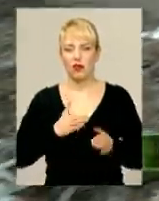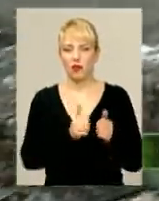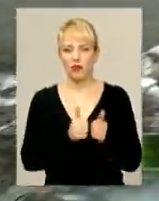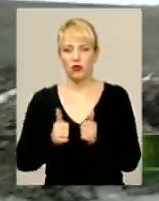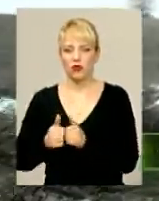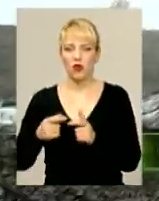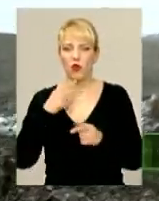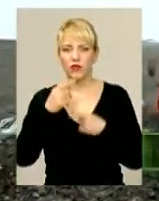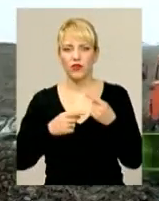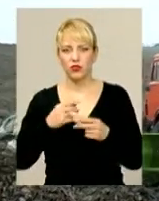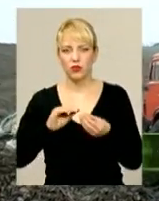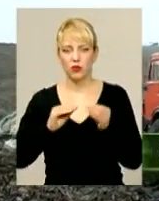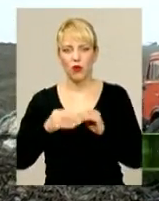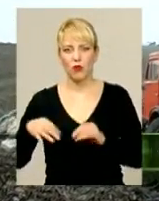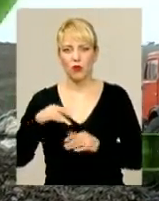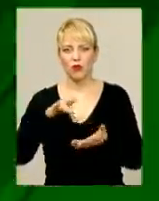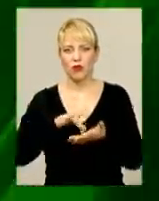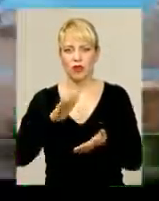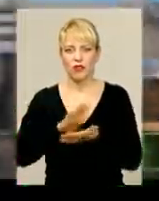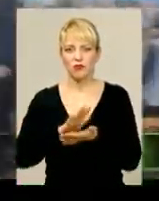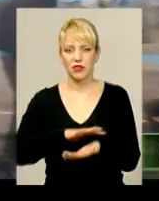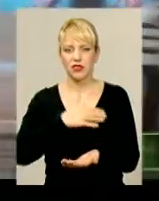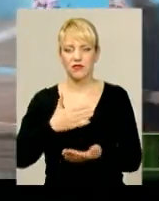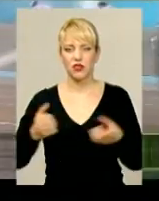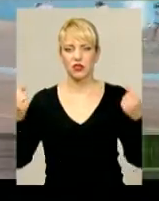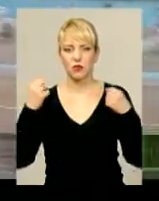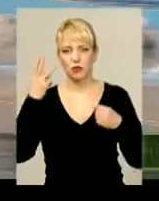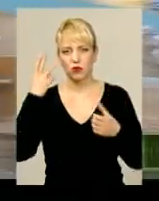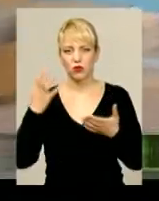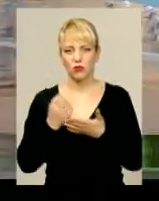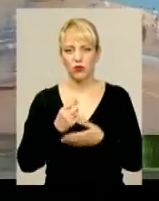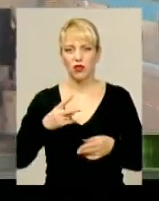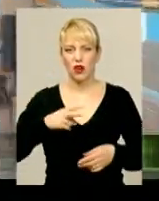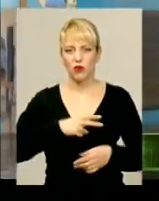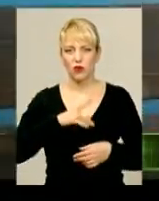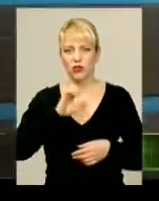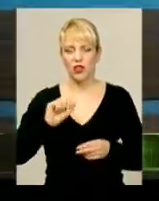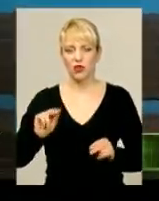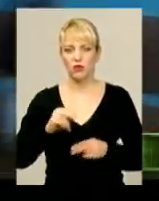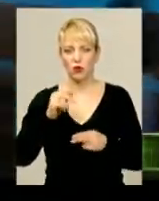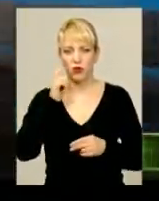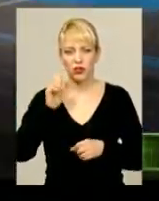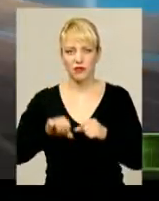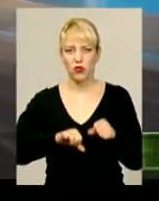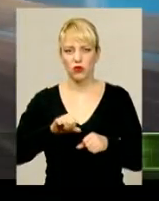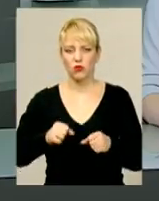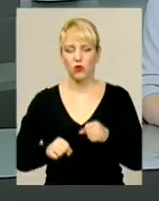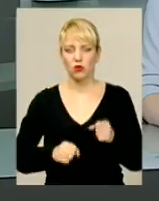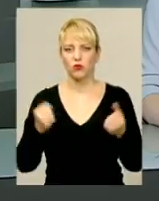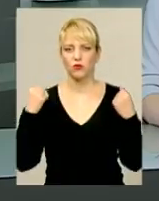про одвічну проблему обласного центру «Сміттєзвалище». Спорт. Подоляне здобули нагороди на чемпіонаті України з велоспорту на треку.